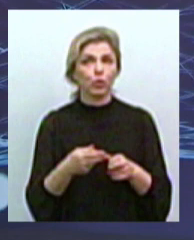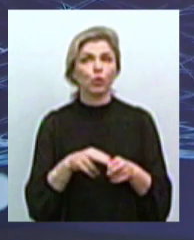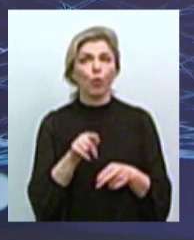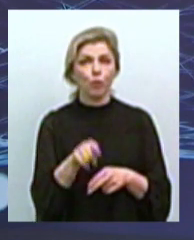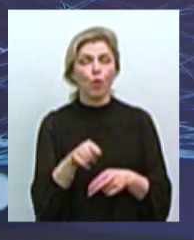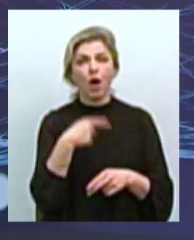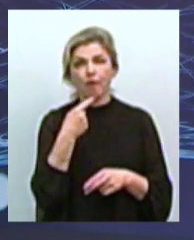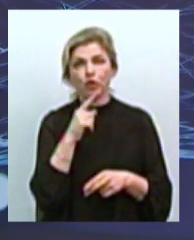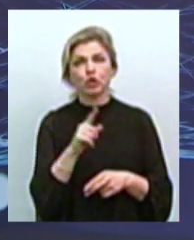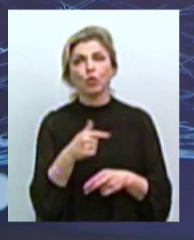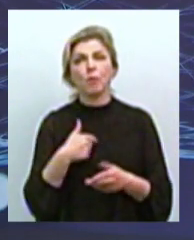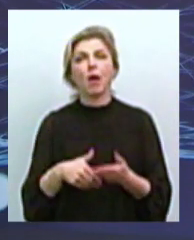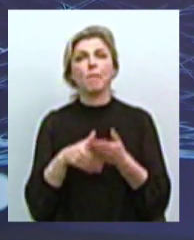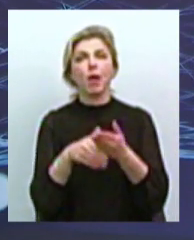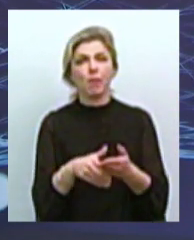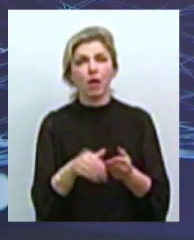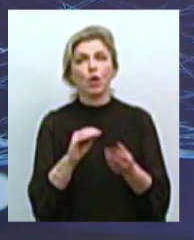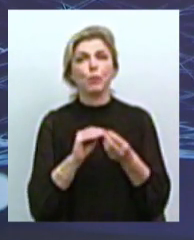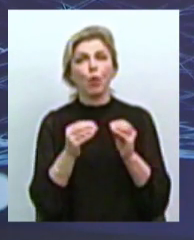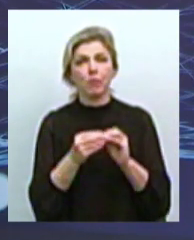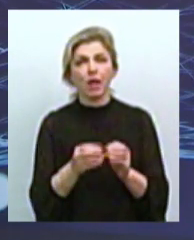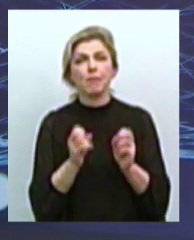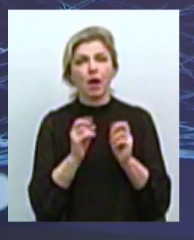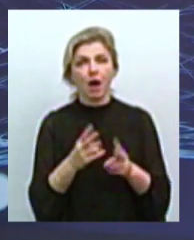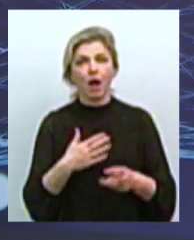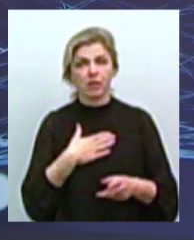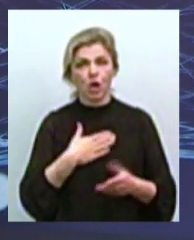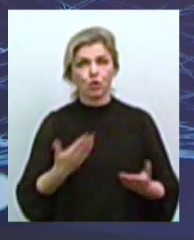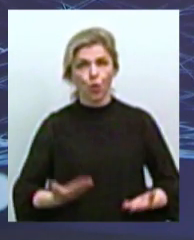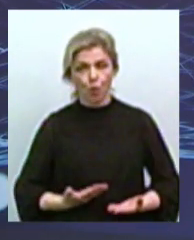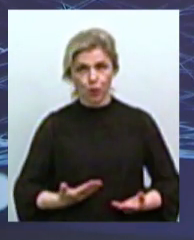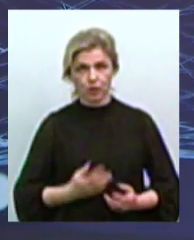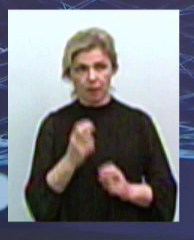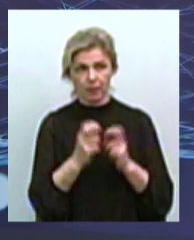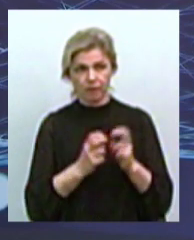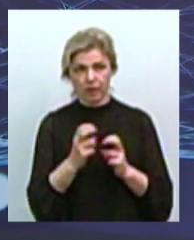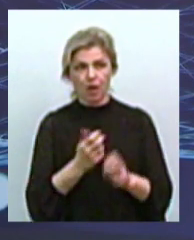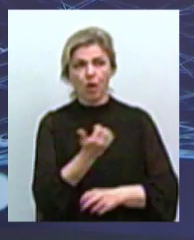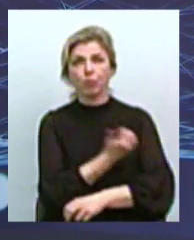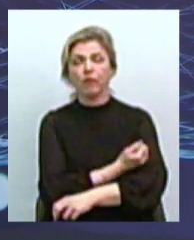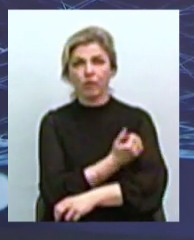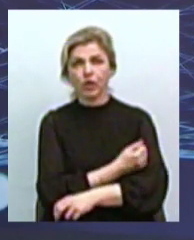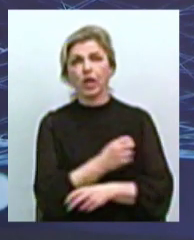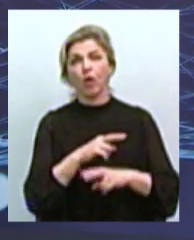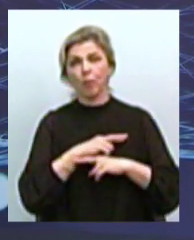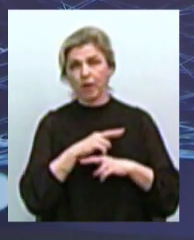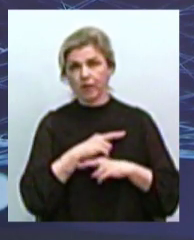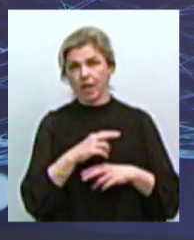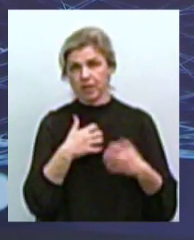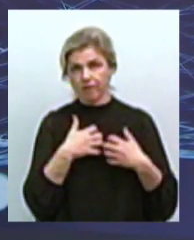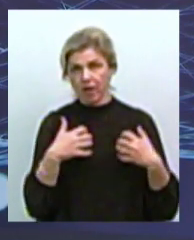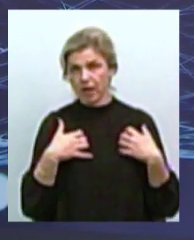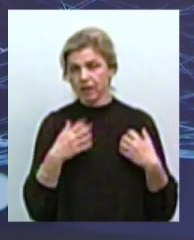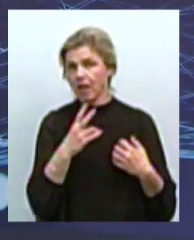допомагаємо в вирішенні проблеми, просто, наприклад, як наше комунальне підприємство, автанізуючи 200-300 тварин на рік, ні, не допомагаємо, тому що ми